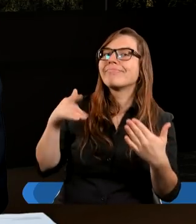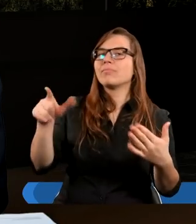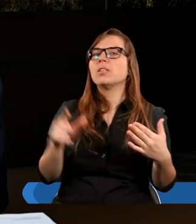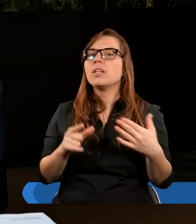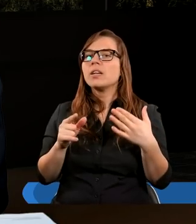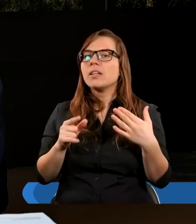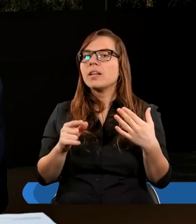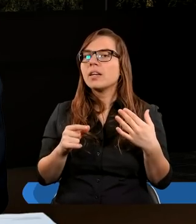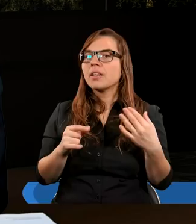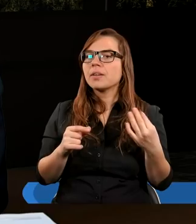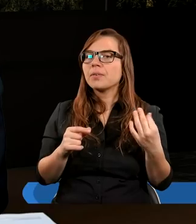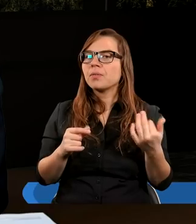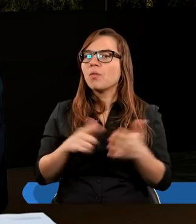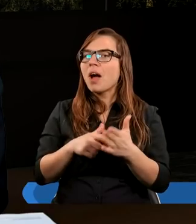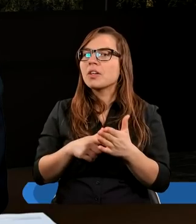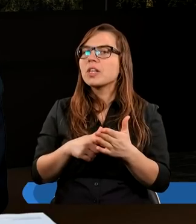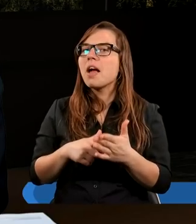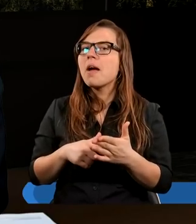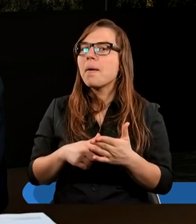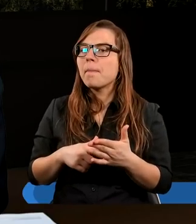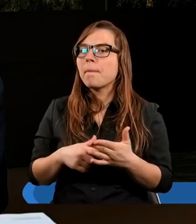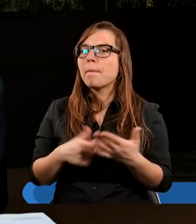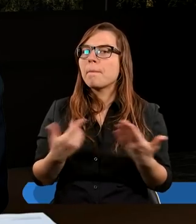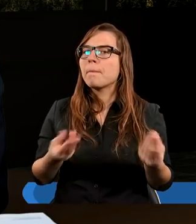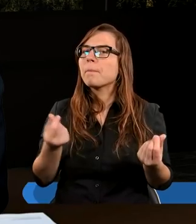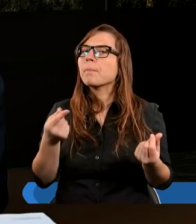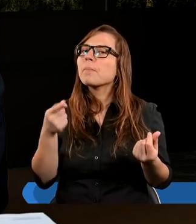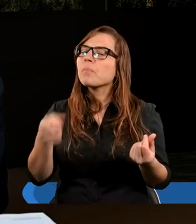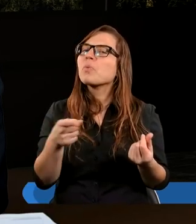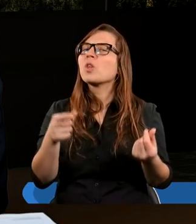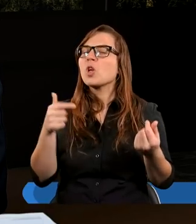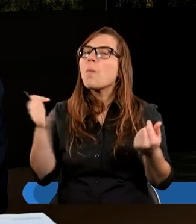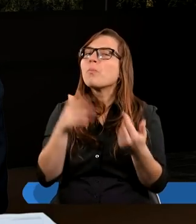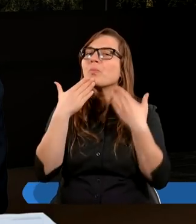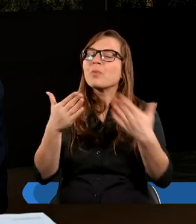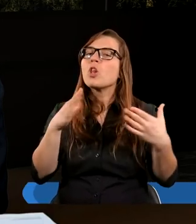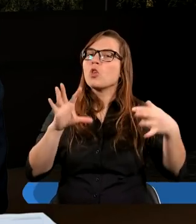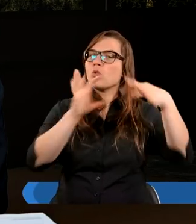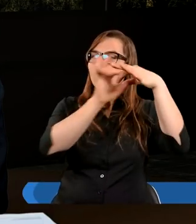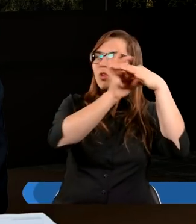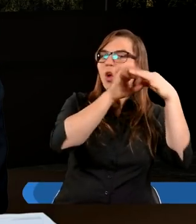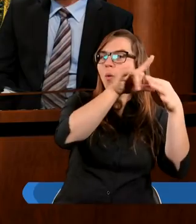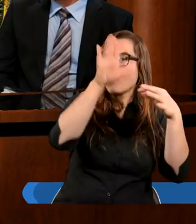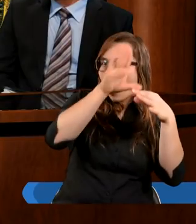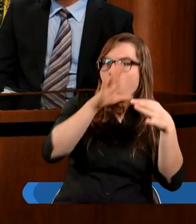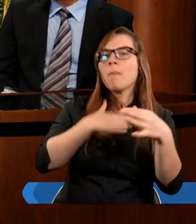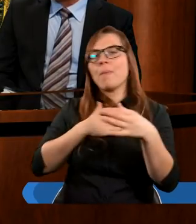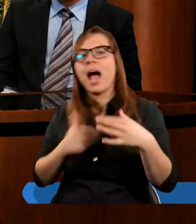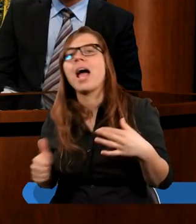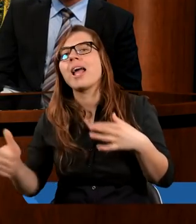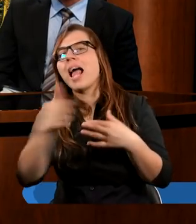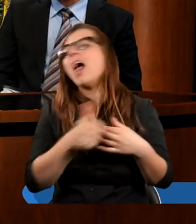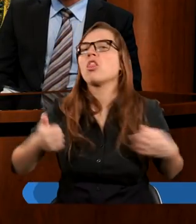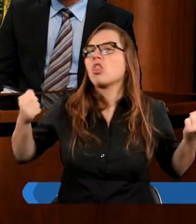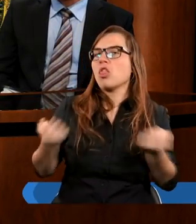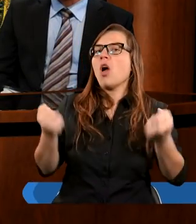musimy dążyć w zasadzie właśnie do jedności. Znaczy mówiąc, nawet